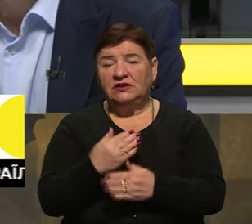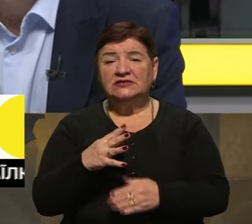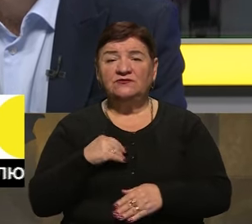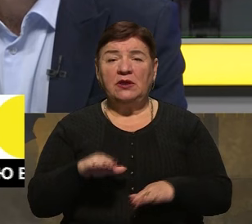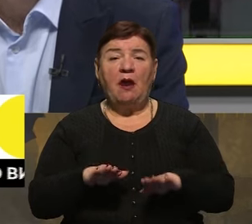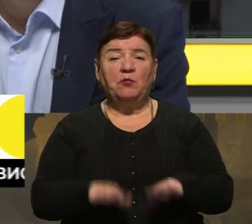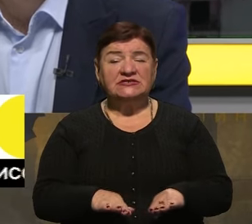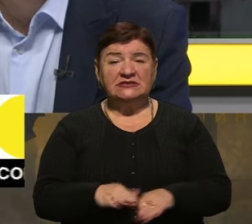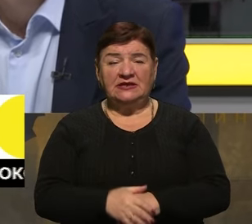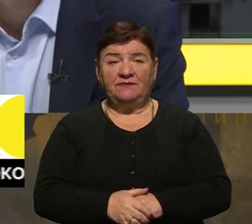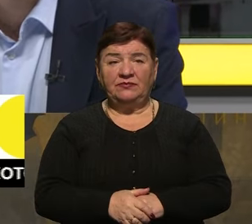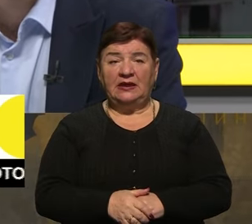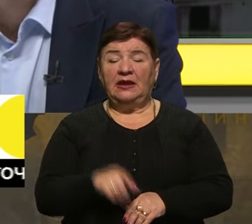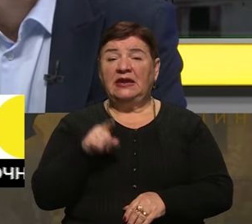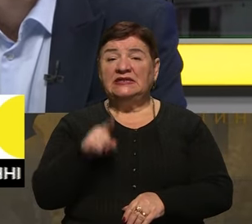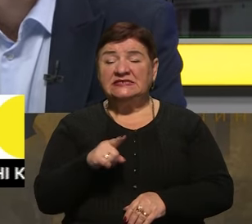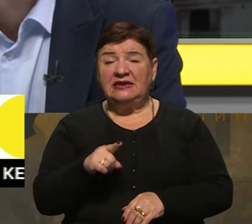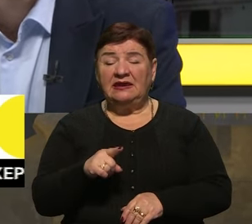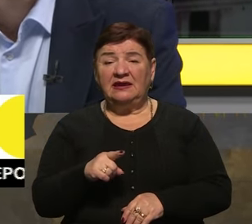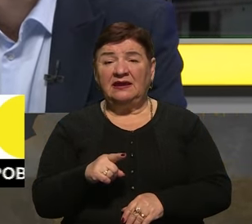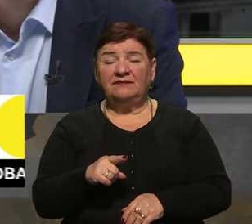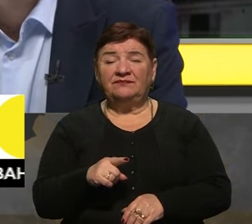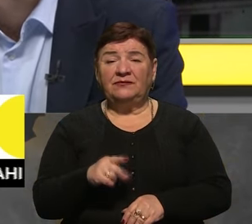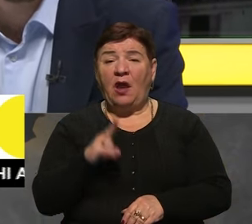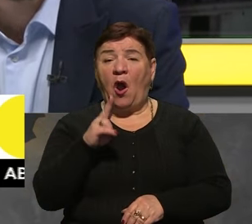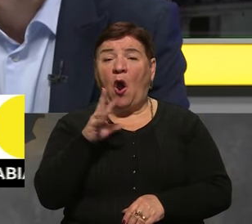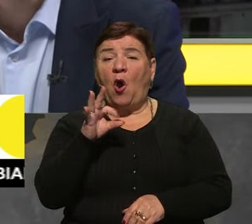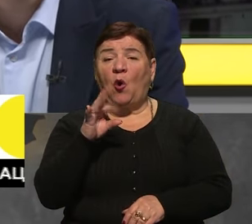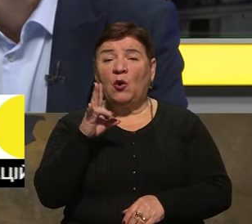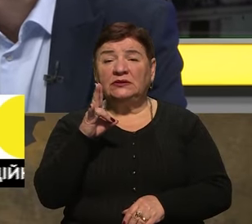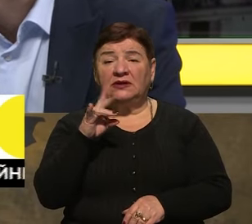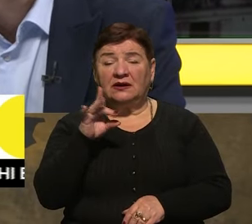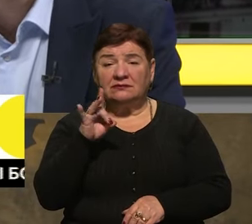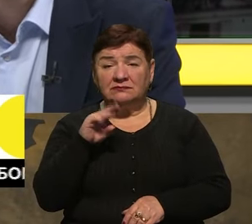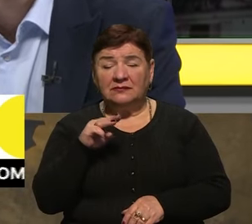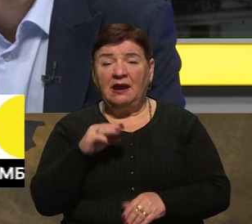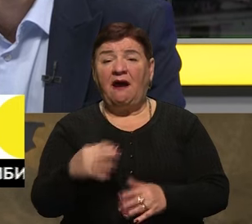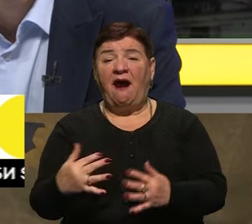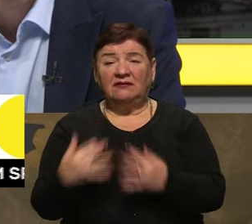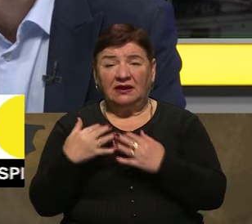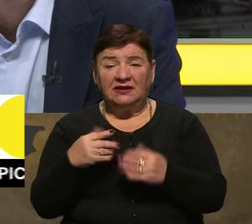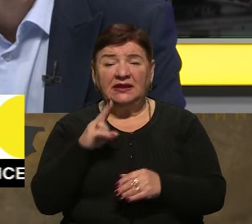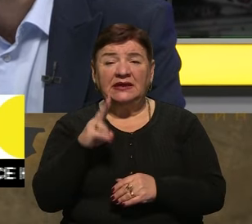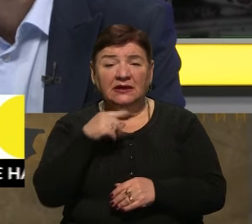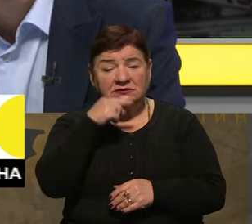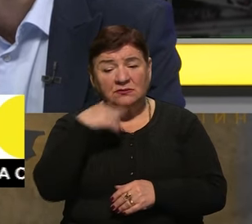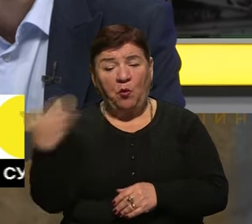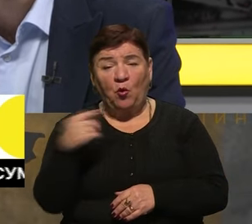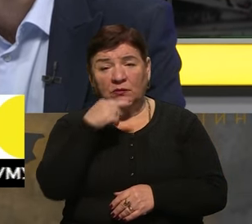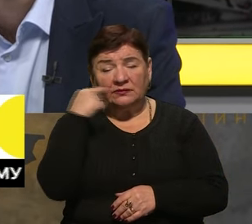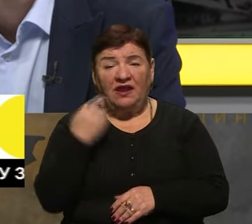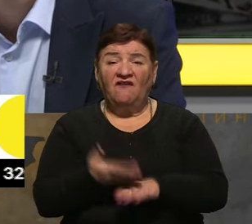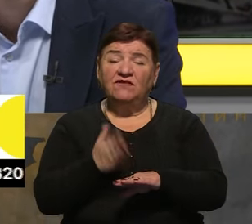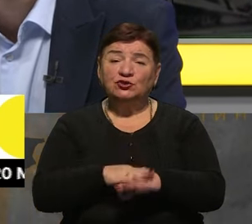позиції. Власне, ці контратаки, як вони виглядають з боку армії РФ? Вони застосовують важку